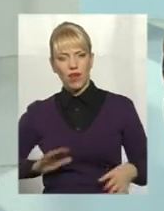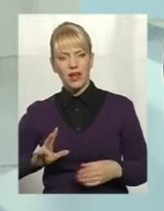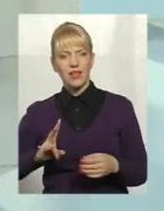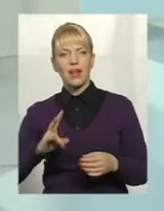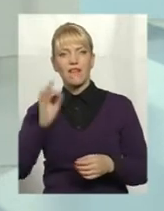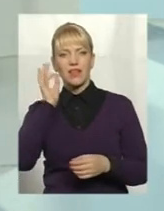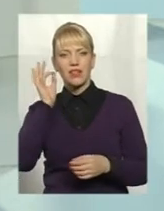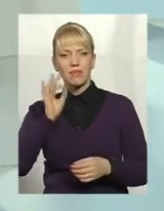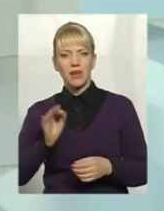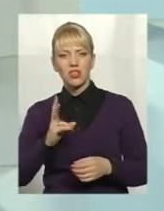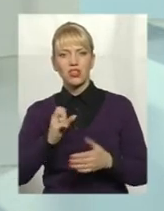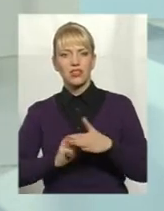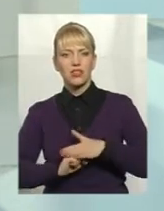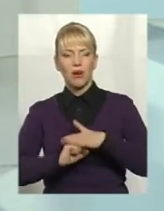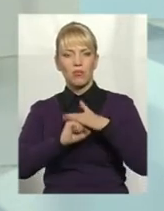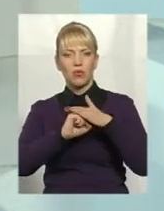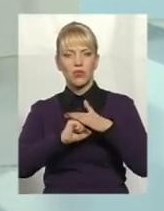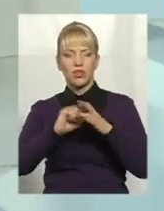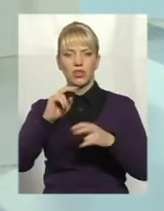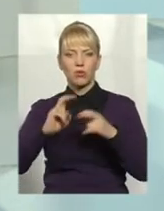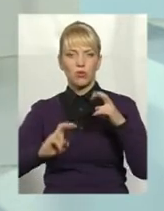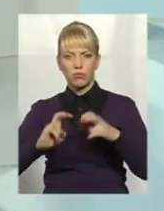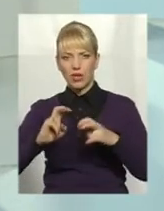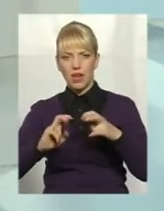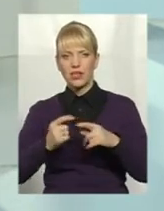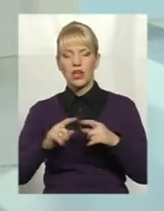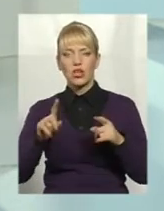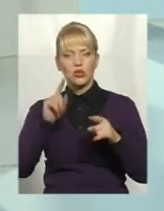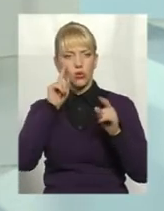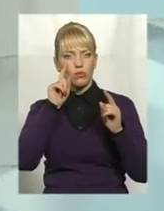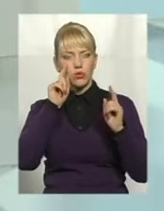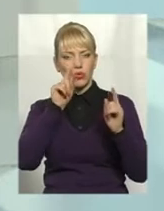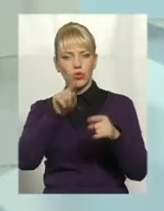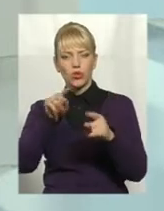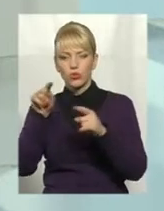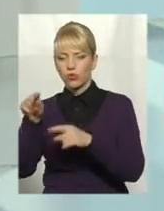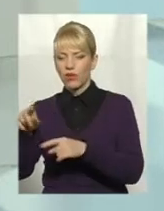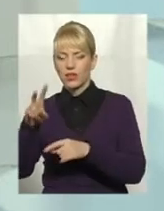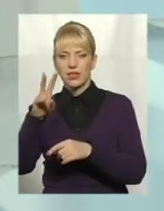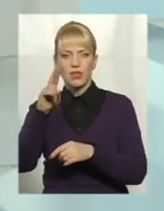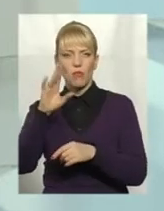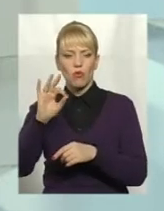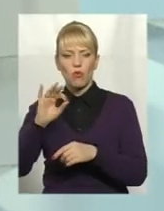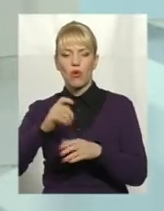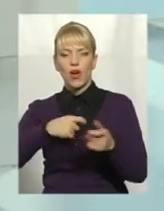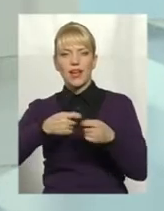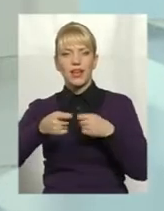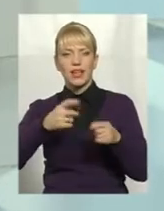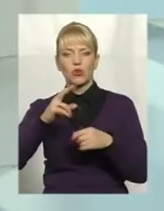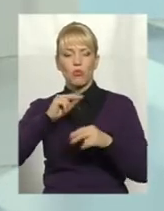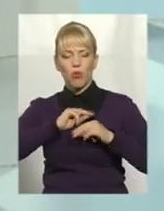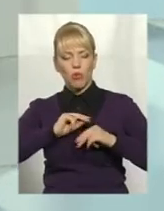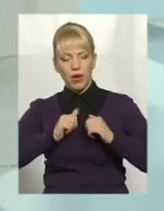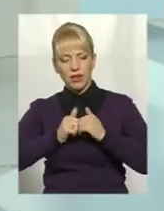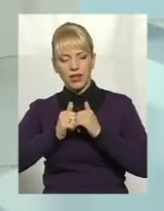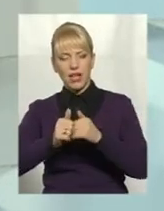по тих напрямках, які вони визначаться для того, щоб зорієнтуватися і по ринку, і по партнерах на майбутнє для